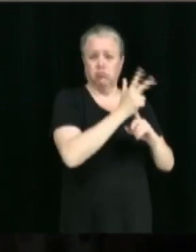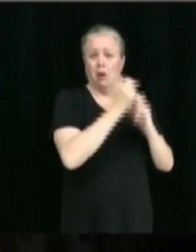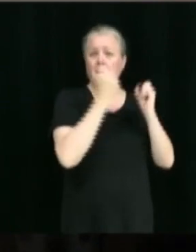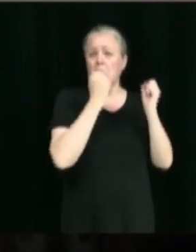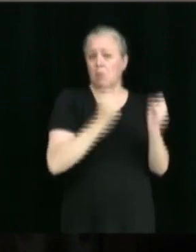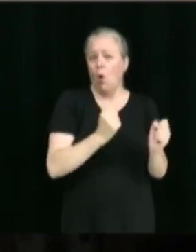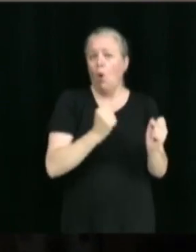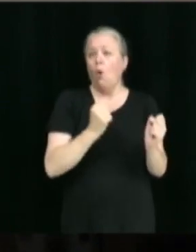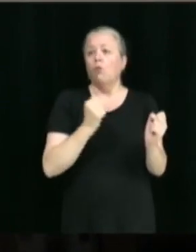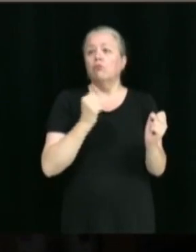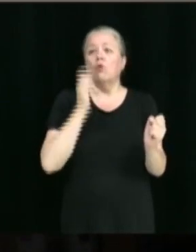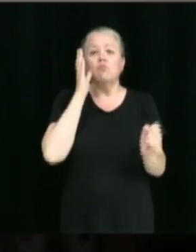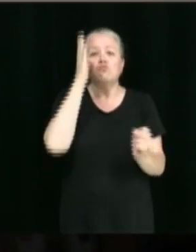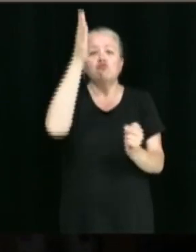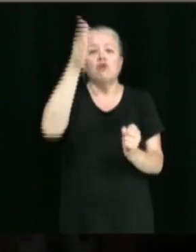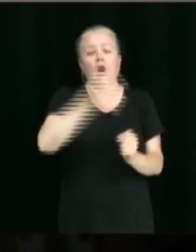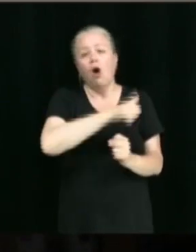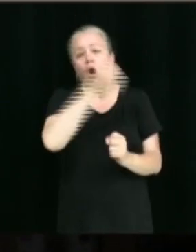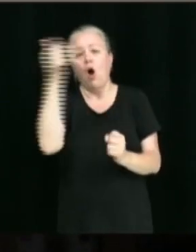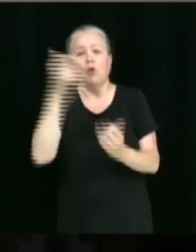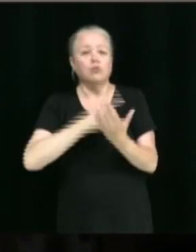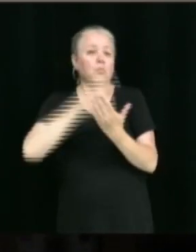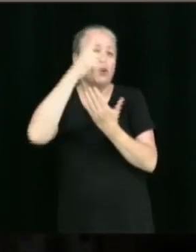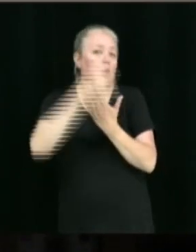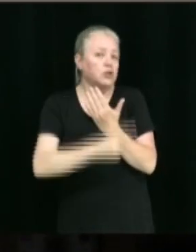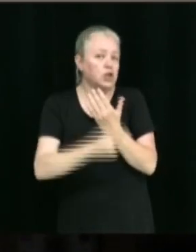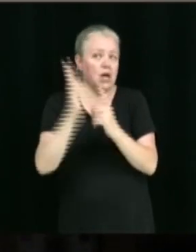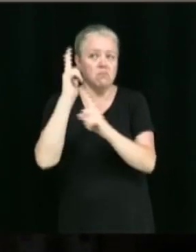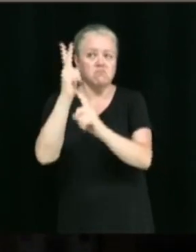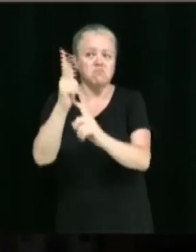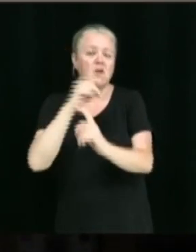ça vous évite de refaire les mémoires une fois, deux fois, trois fois.